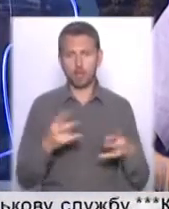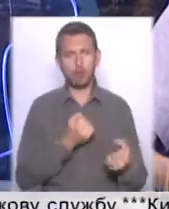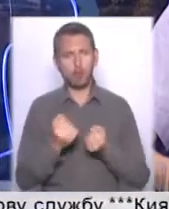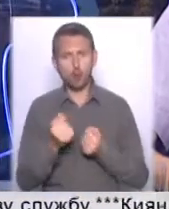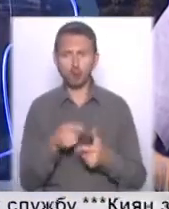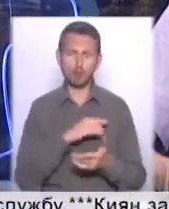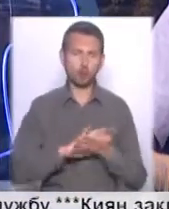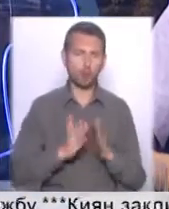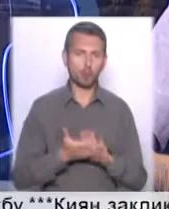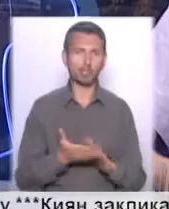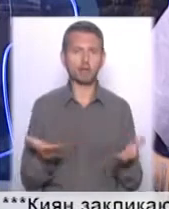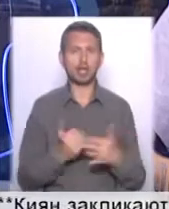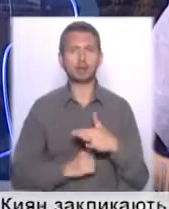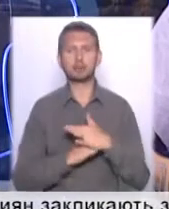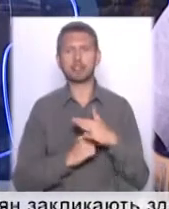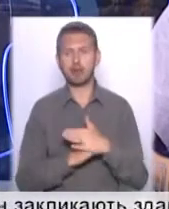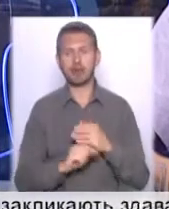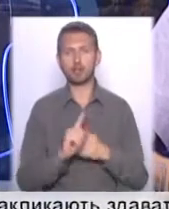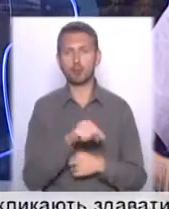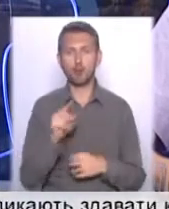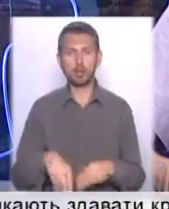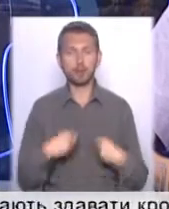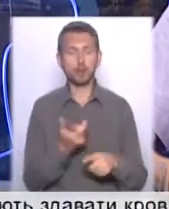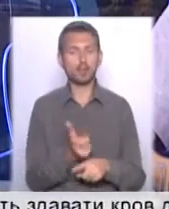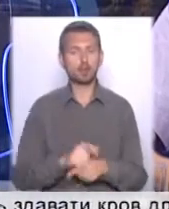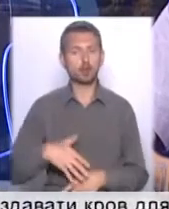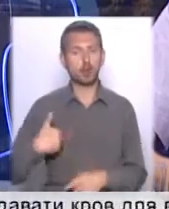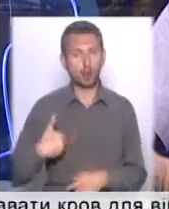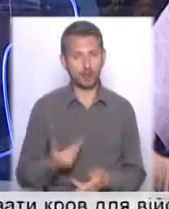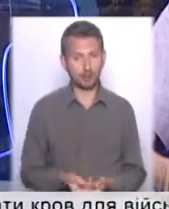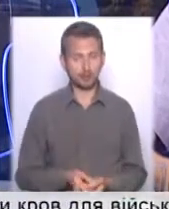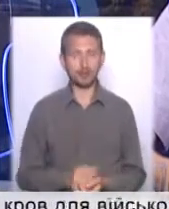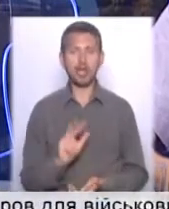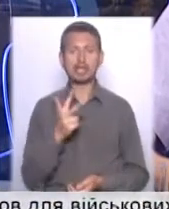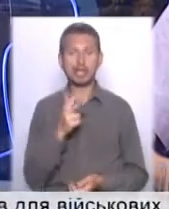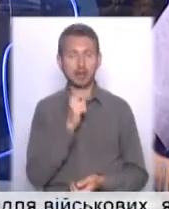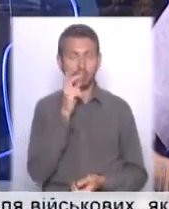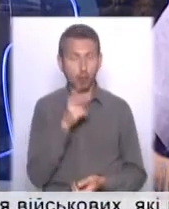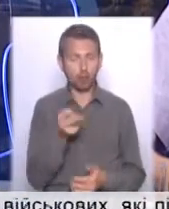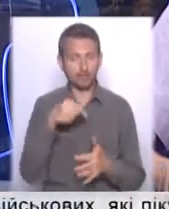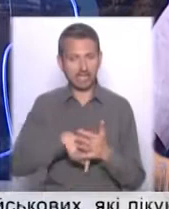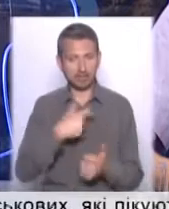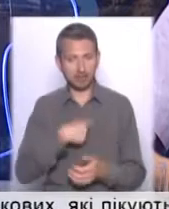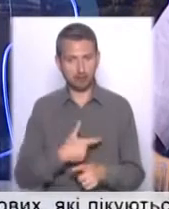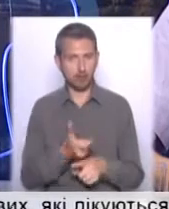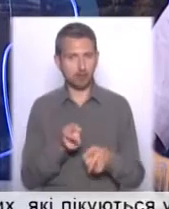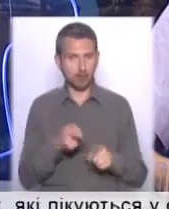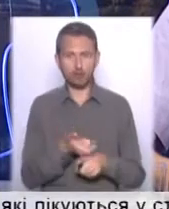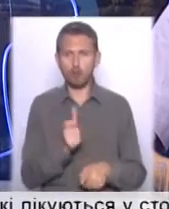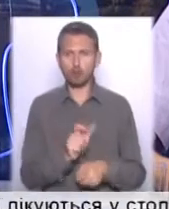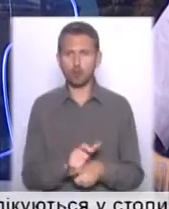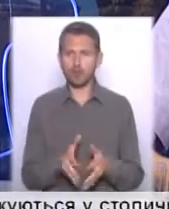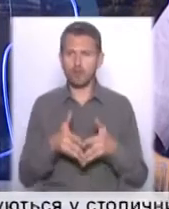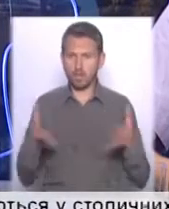домовлятися на якихось підставах для того, щоб вони приносили більше користі киянам. І третій дракон – це всередині себе. Дійсно, дуже велика